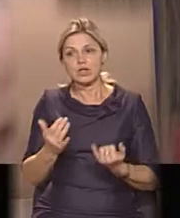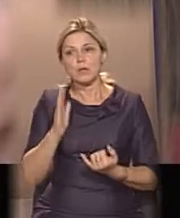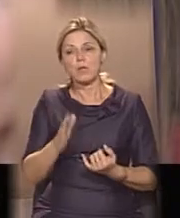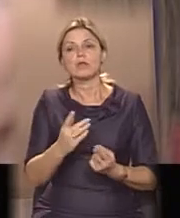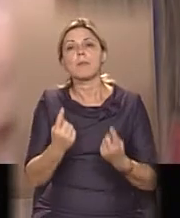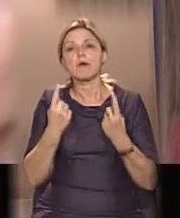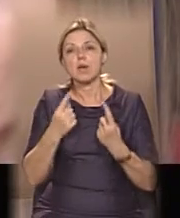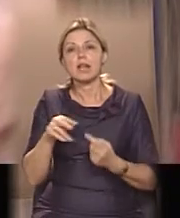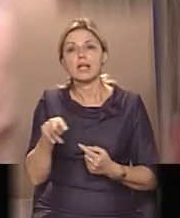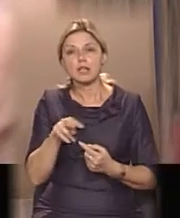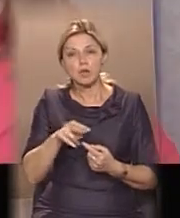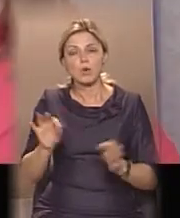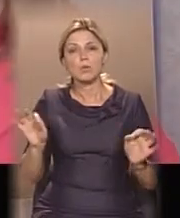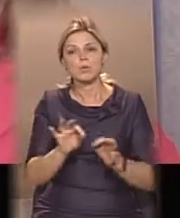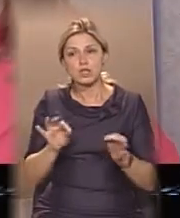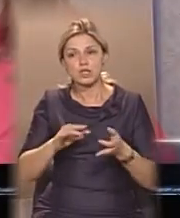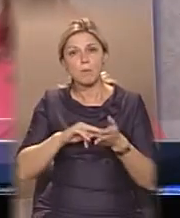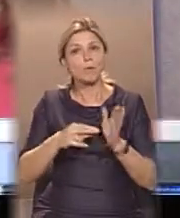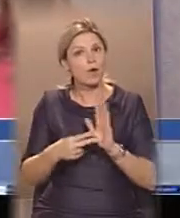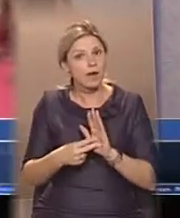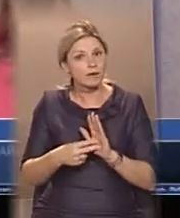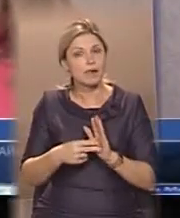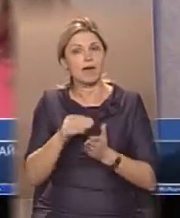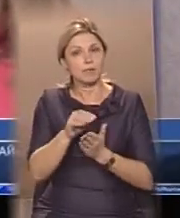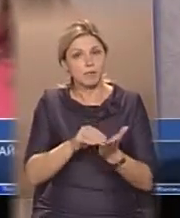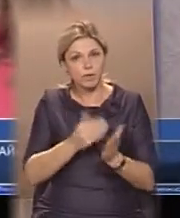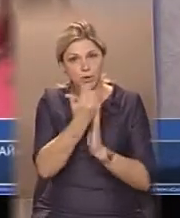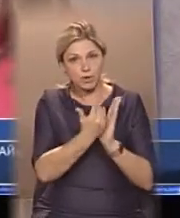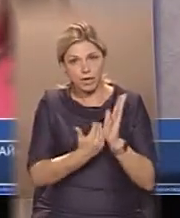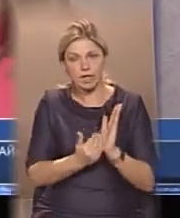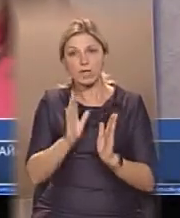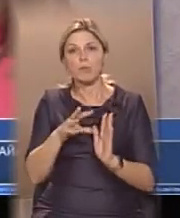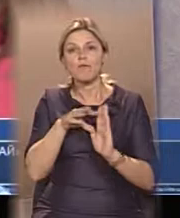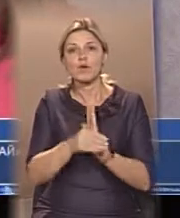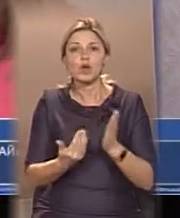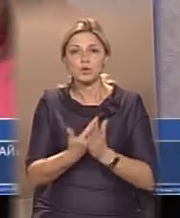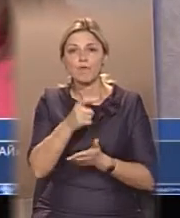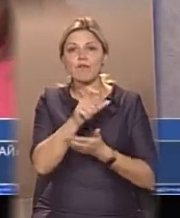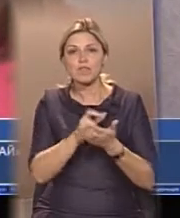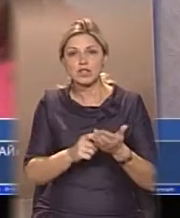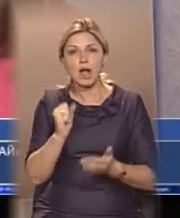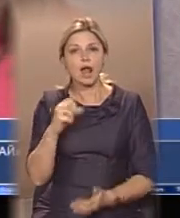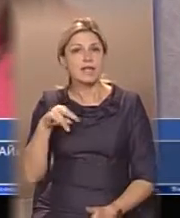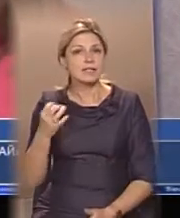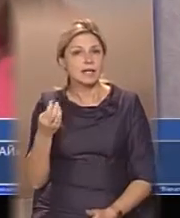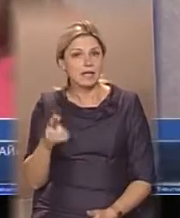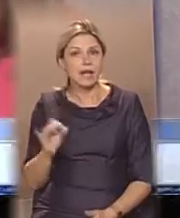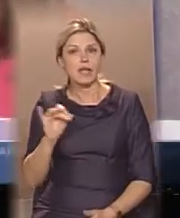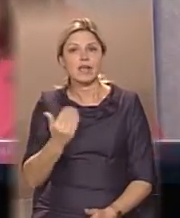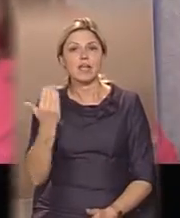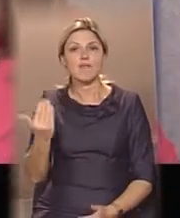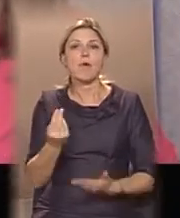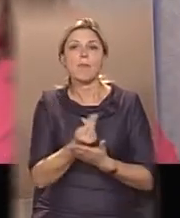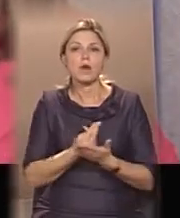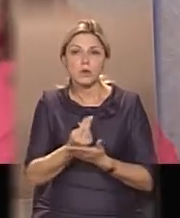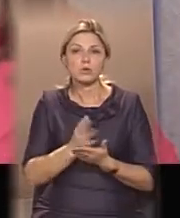літературно-музичний проєкт. «Який увійдуть і нові вірші Олексія, і його малюнки підуть окремим